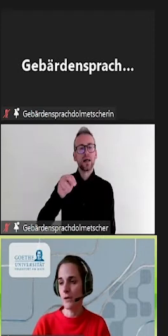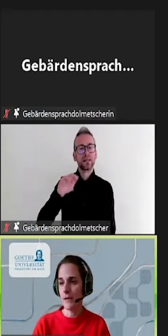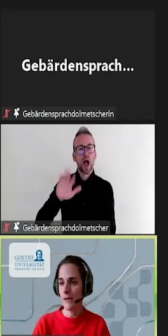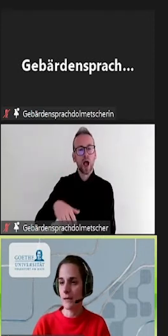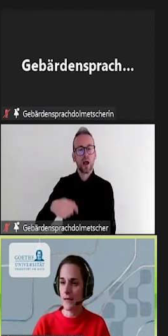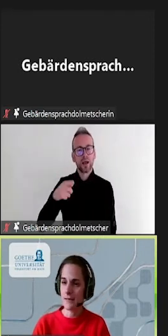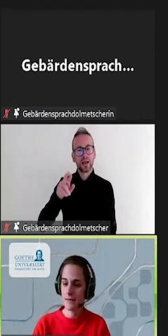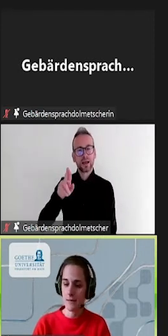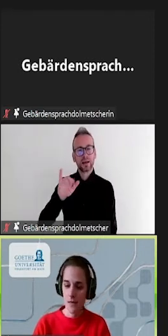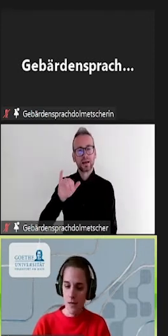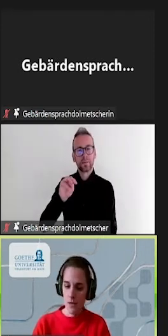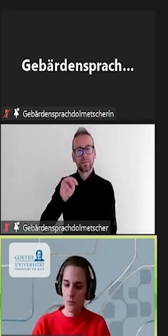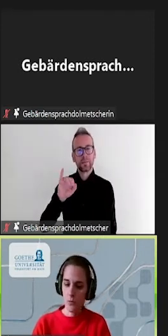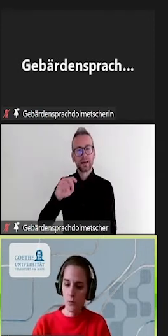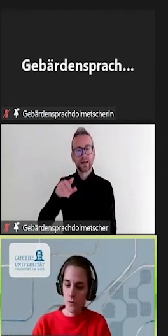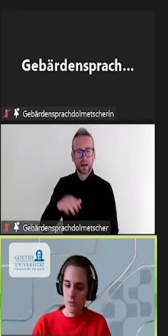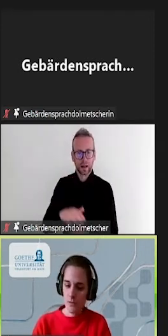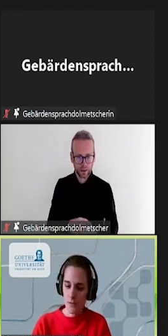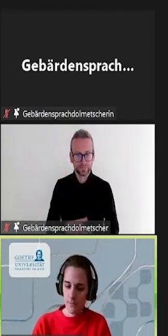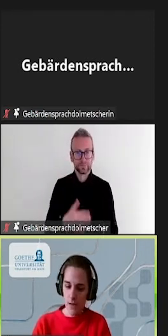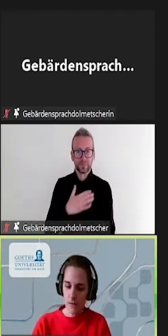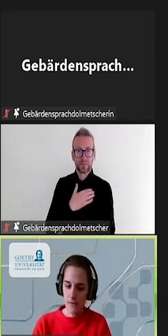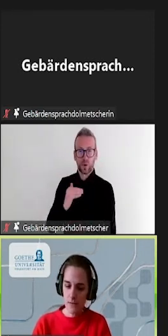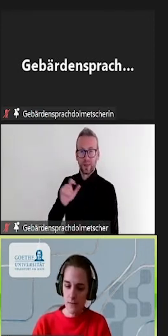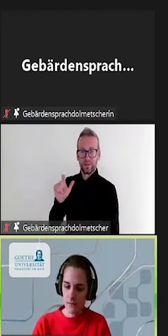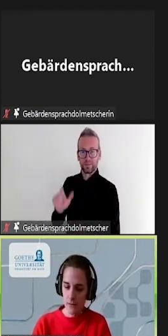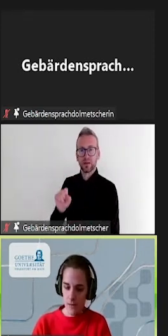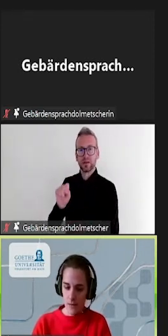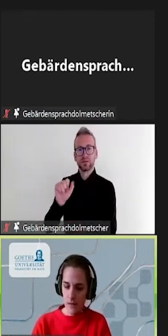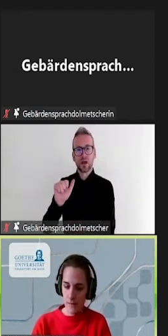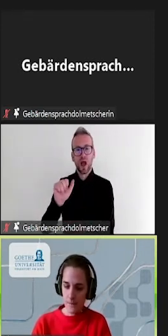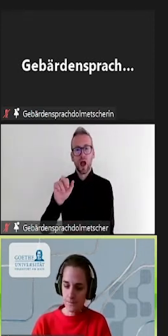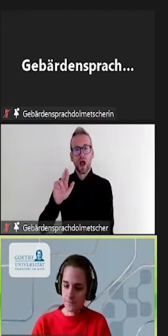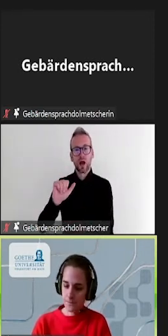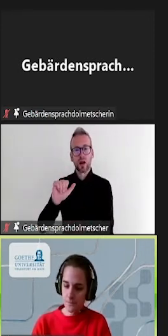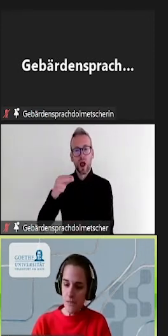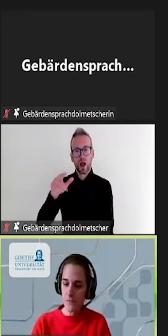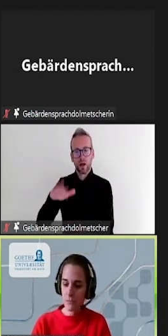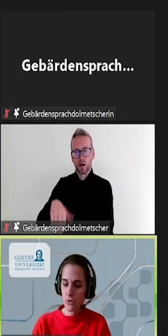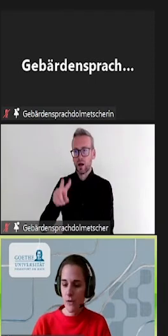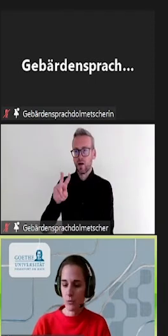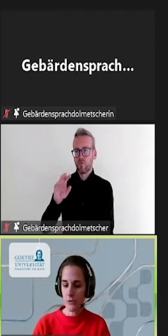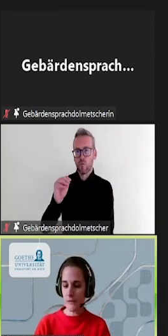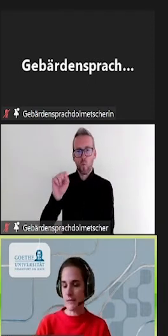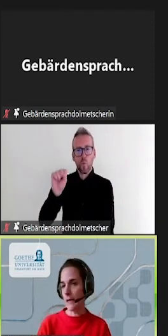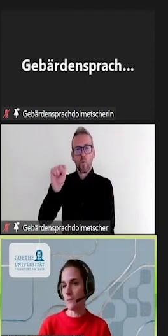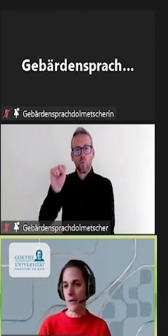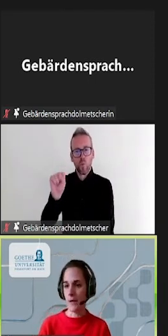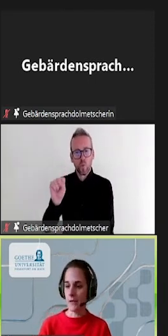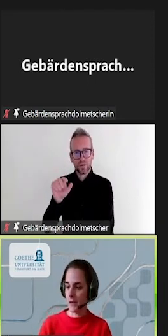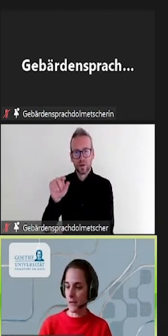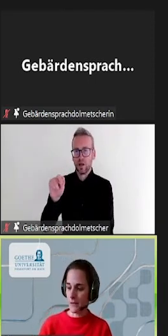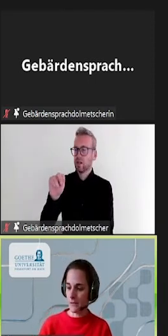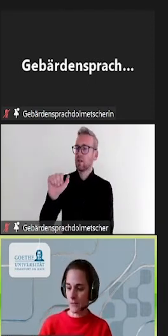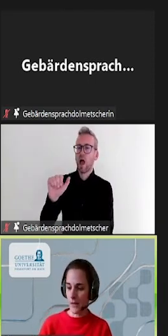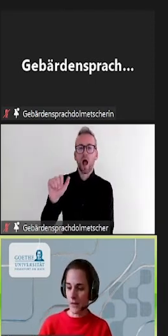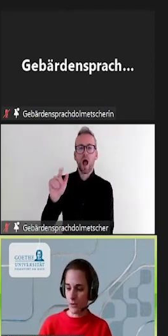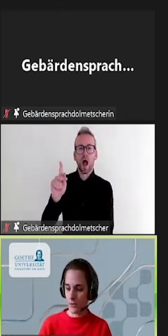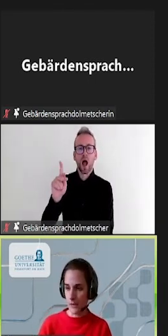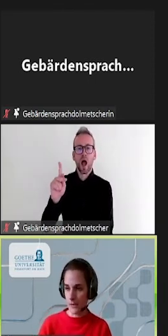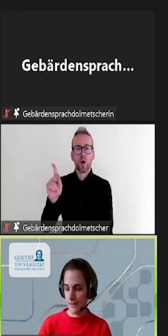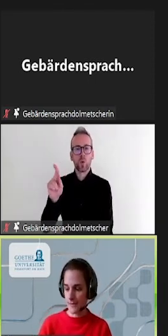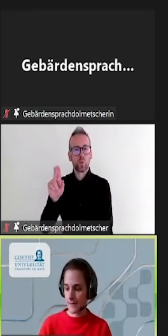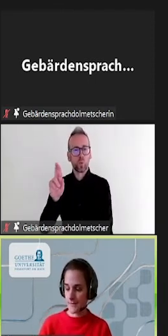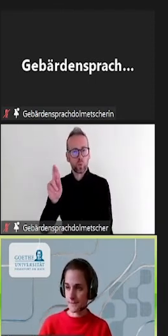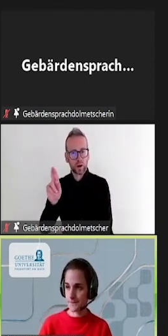Hochschullehrer Hessen, wo wir uns aktiv mit dem Schwerpunkt Digitale Barrierefreiheit